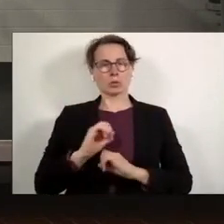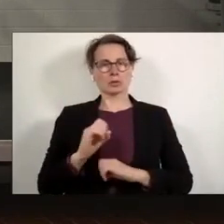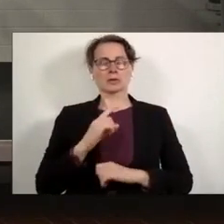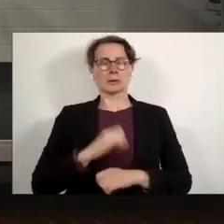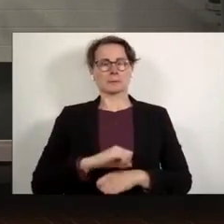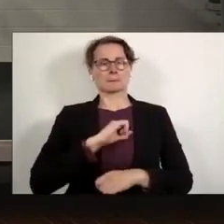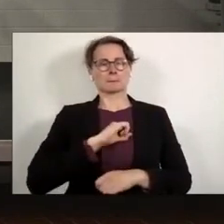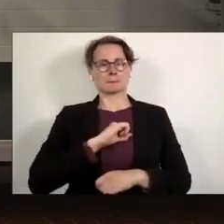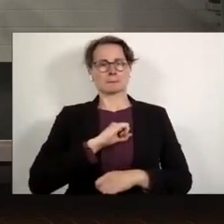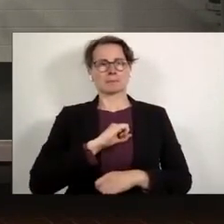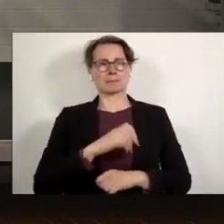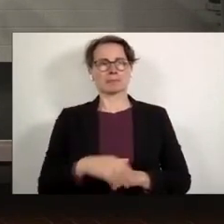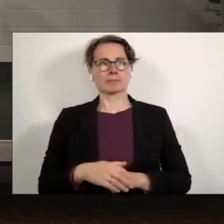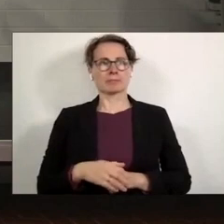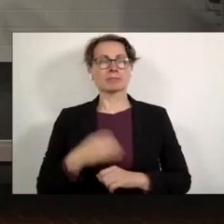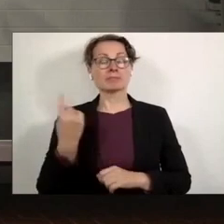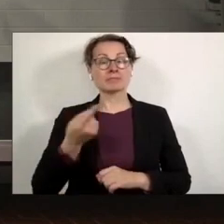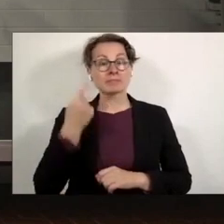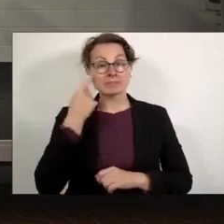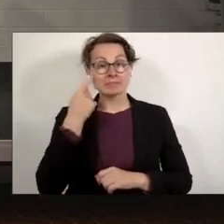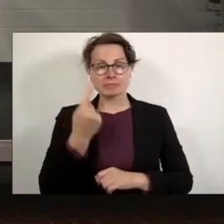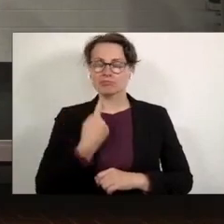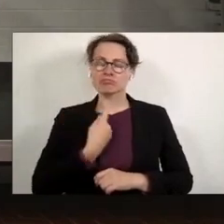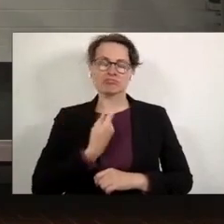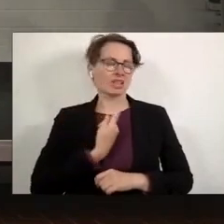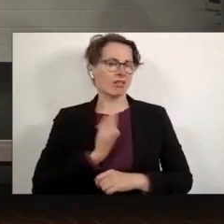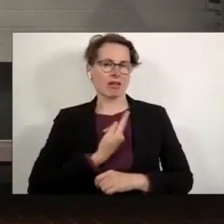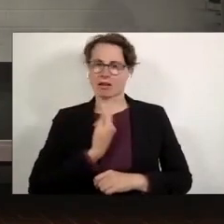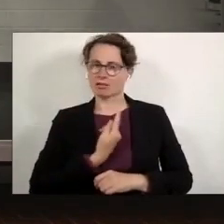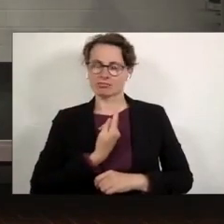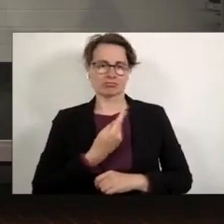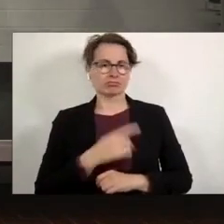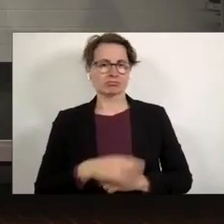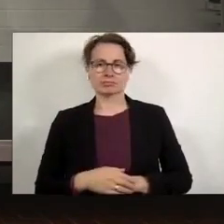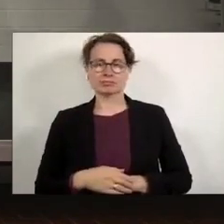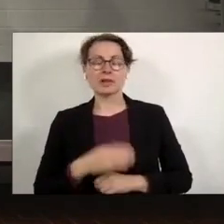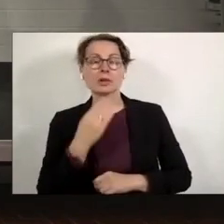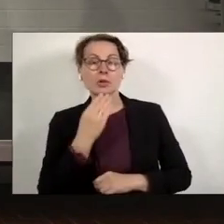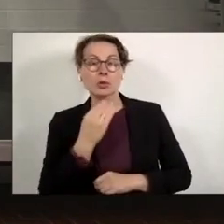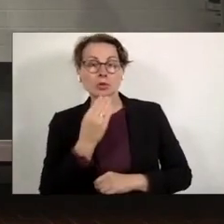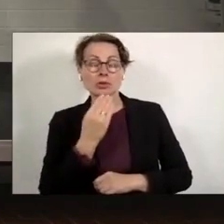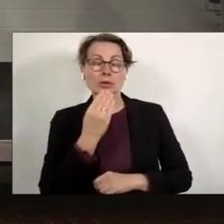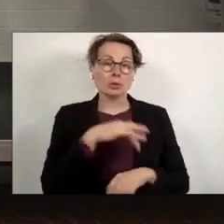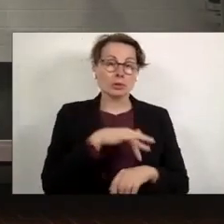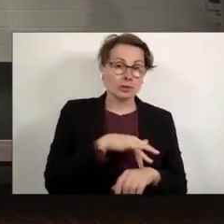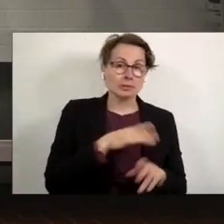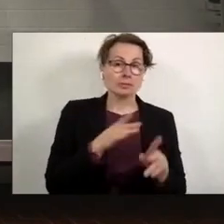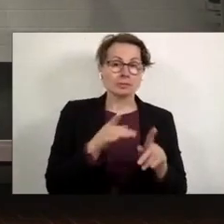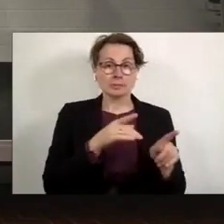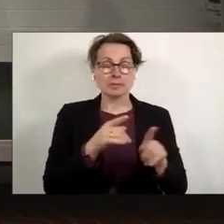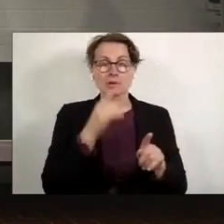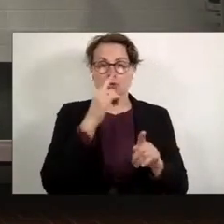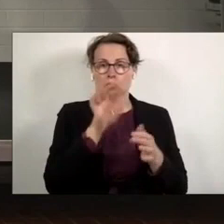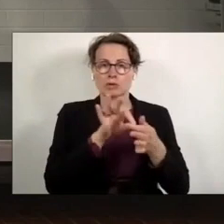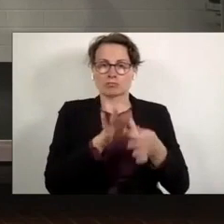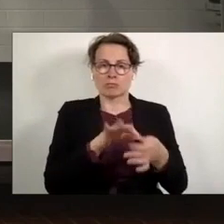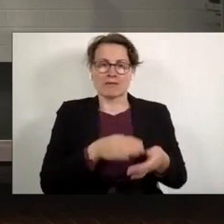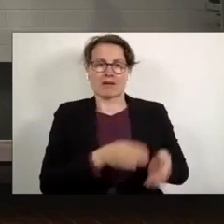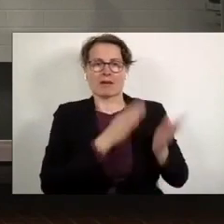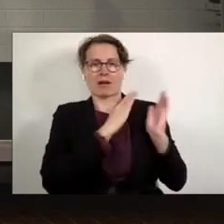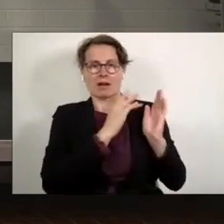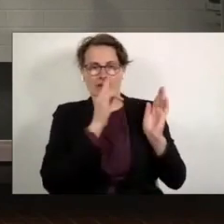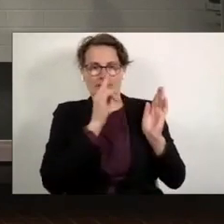Vor allem aber wissen wir, dass wir nicht alleine sind. Juden und Jüdinnen werden oft nur in Bezug auf die Vergangenheit gesehen und auf den